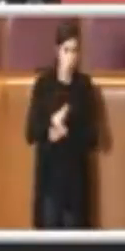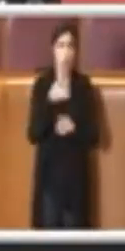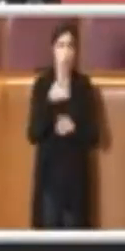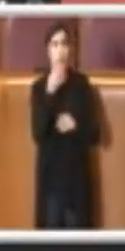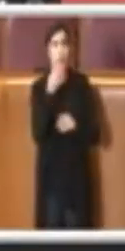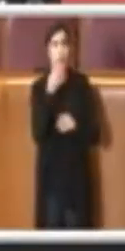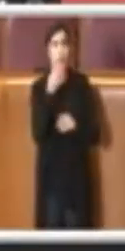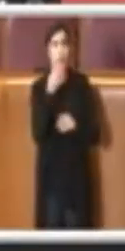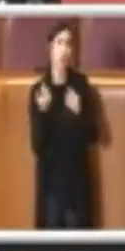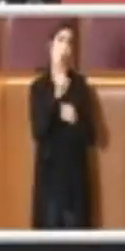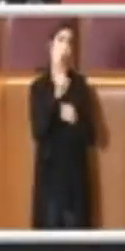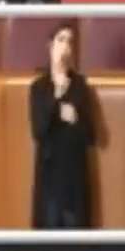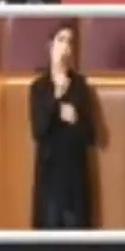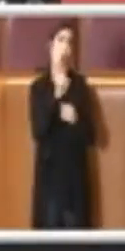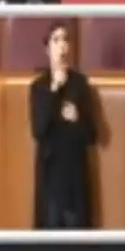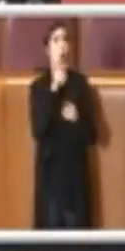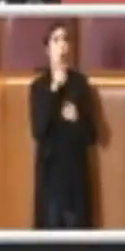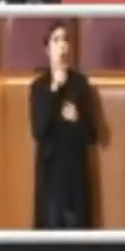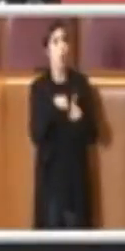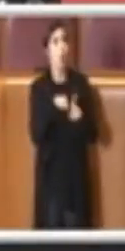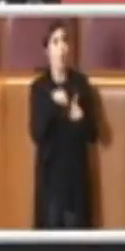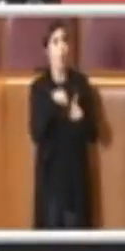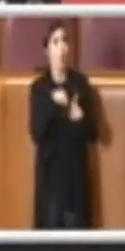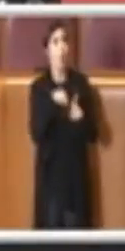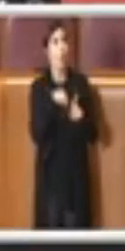insomma non c'è una volontà di questo tipo.